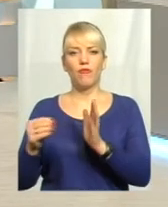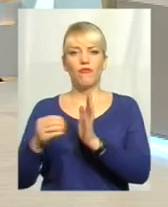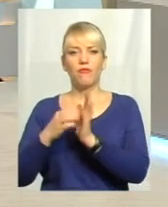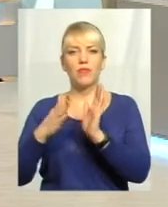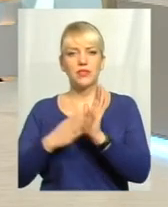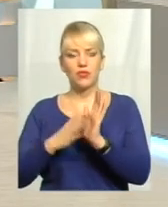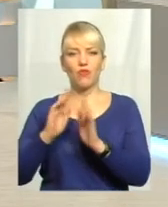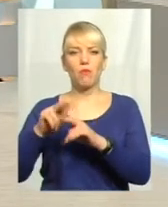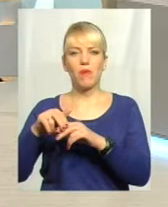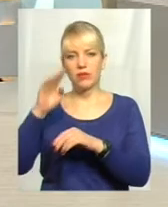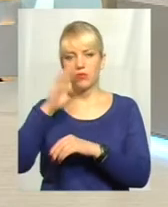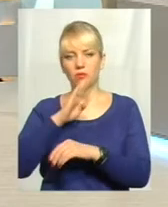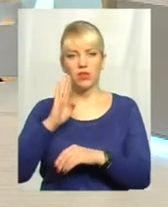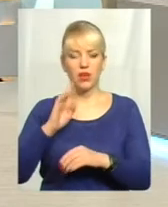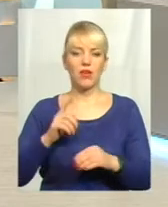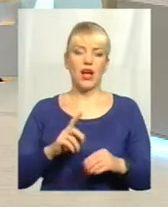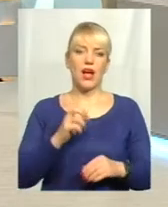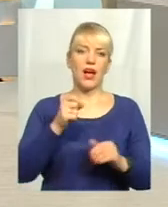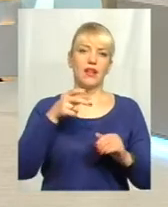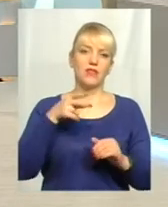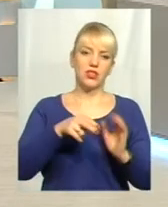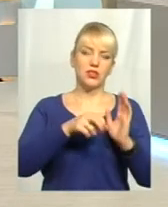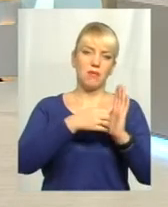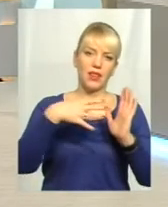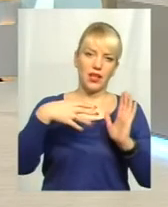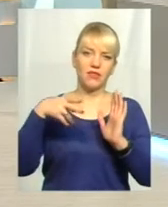починаючи, фактично, з 2015-2016 року,